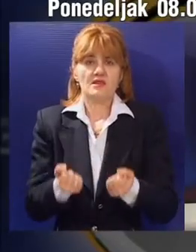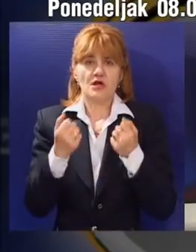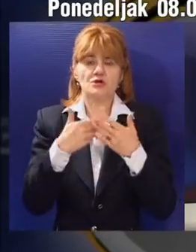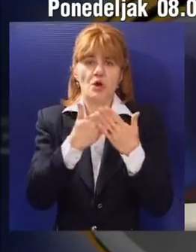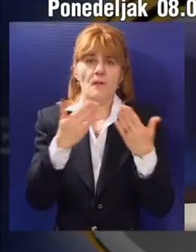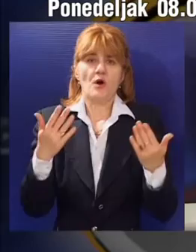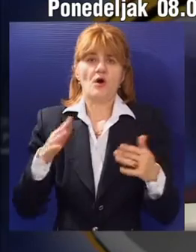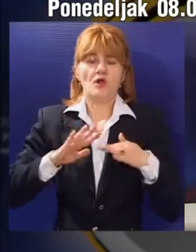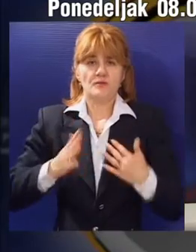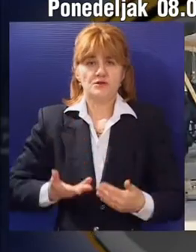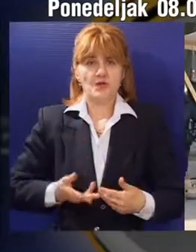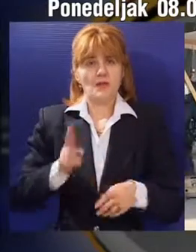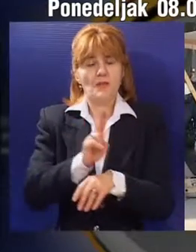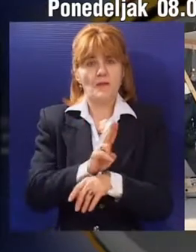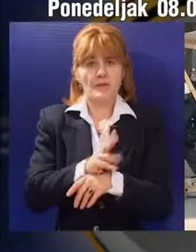poklone više pažnje.